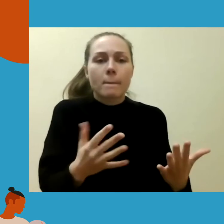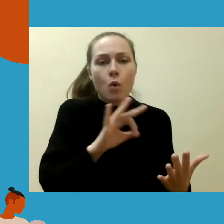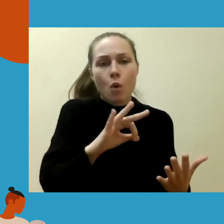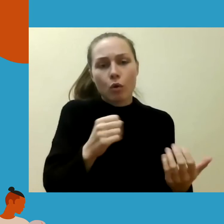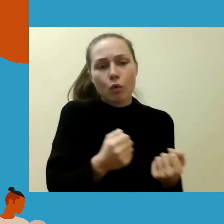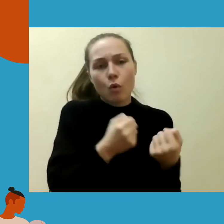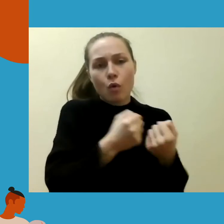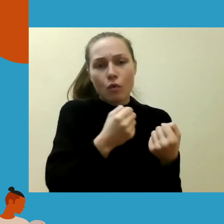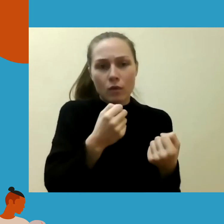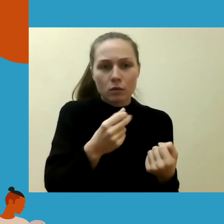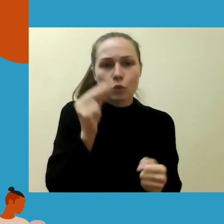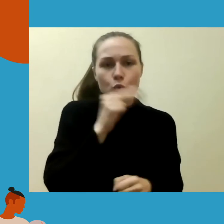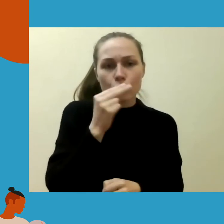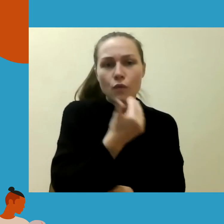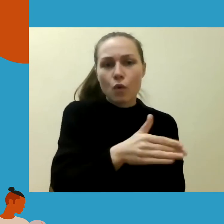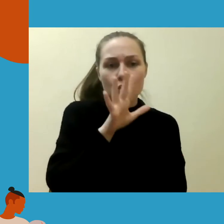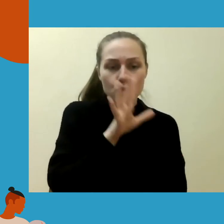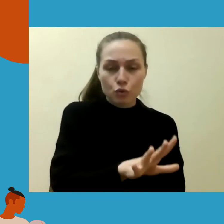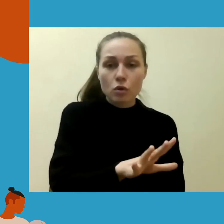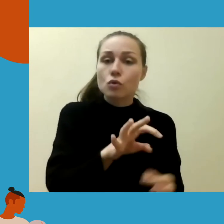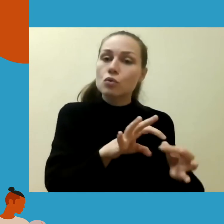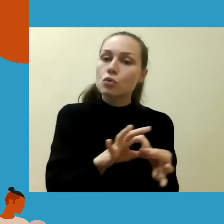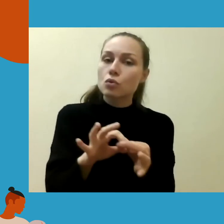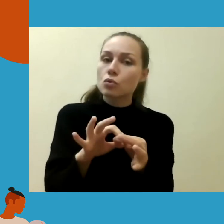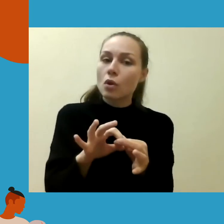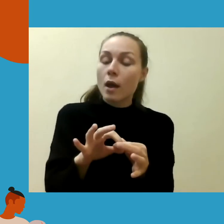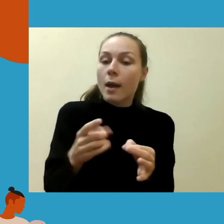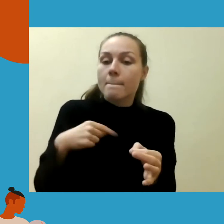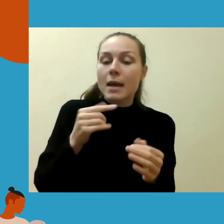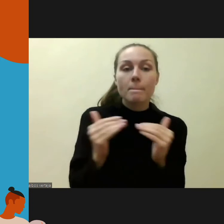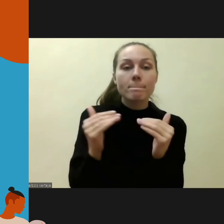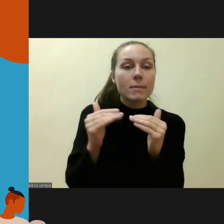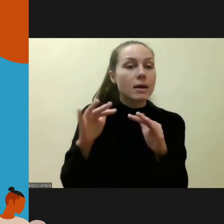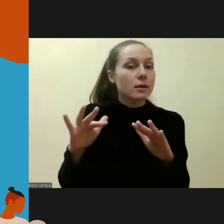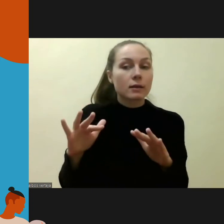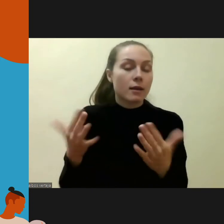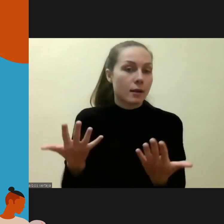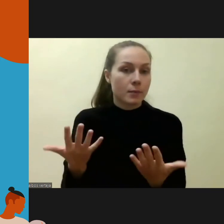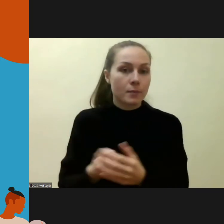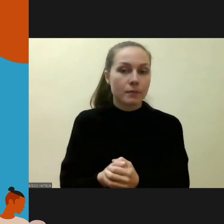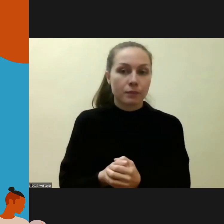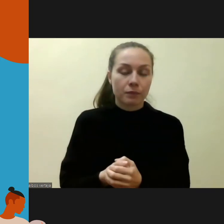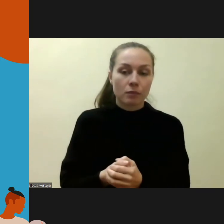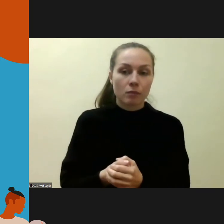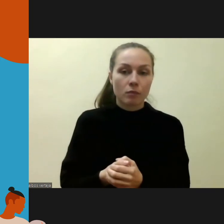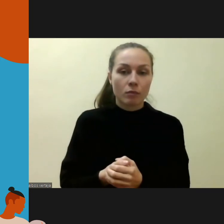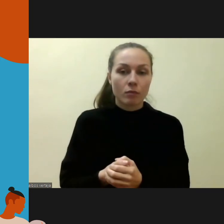viskas priklausome to, kuo lyginsimės ir pagal kokį kriterijų. Tai gal pirmiausia,